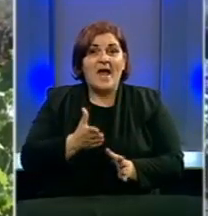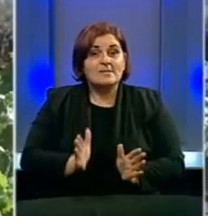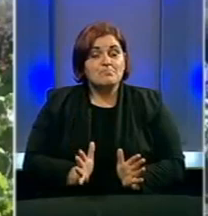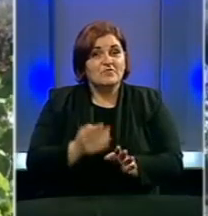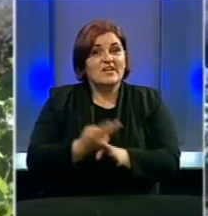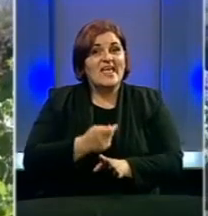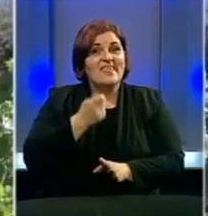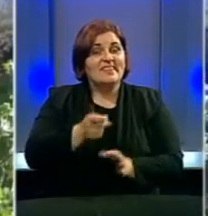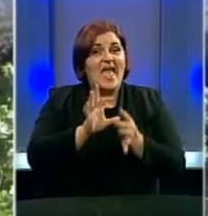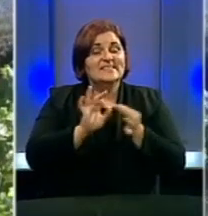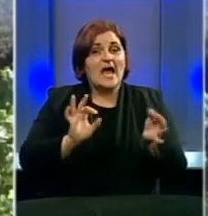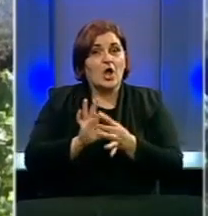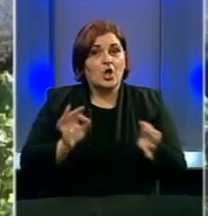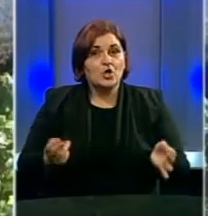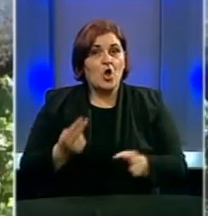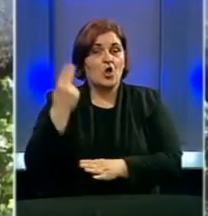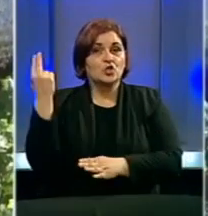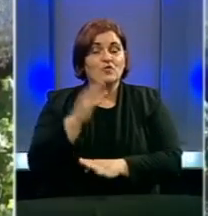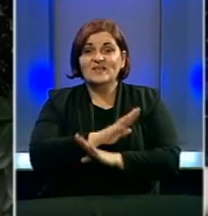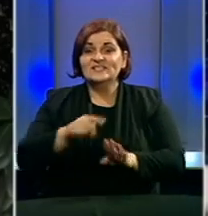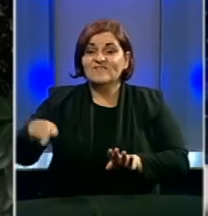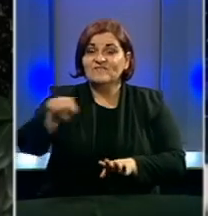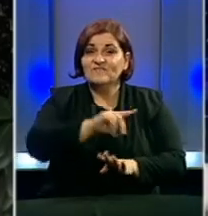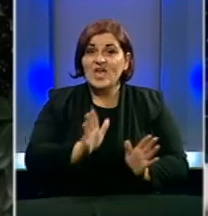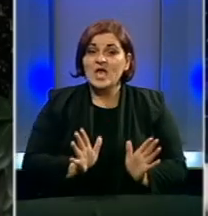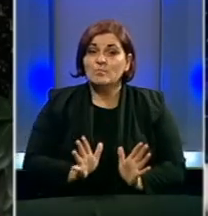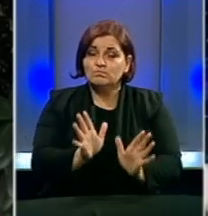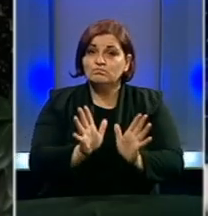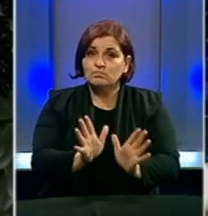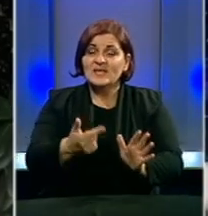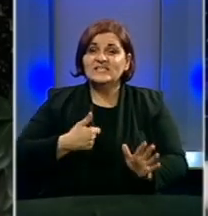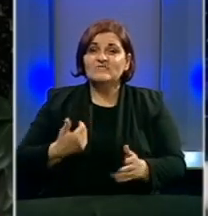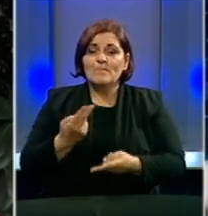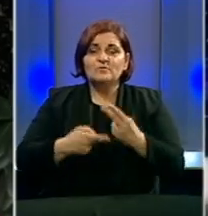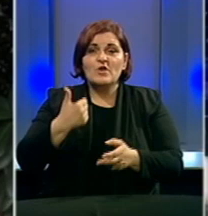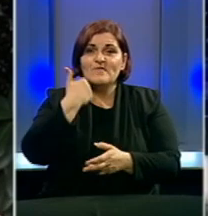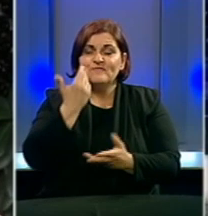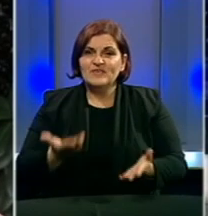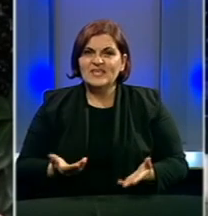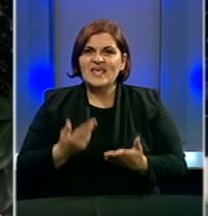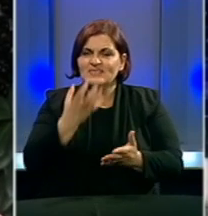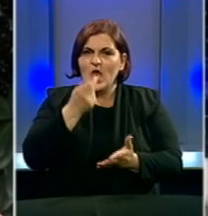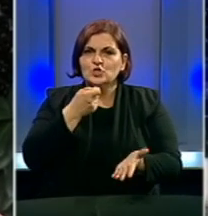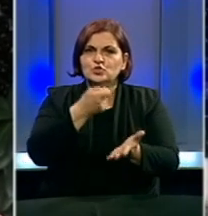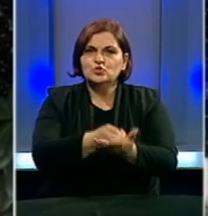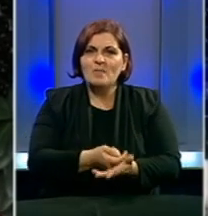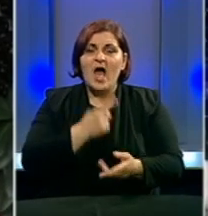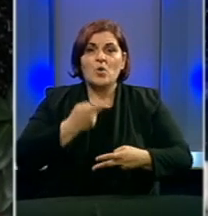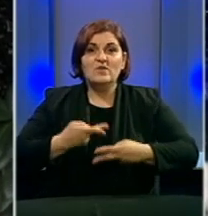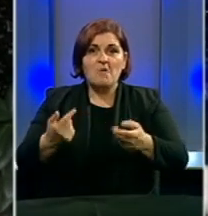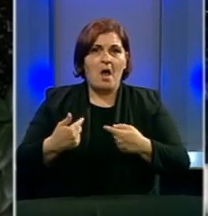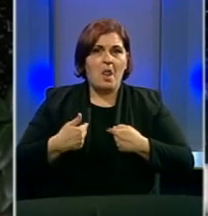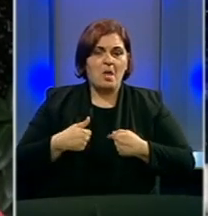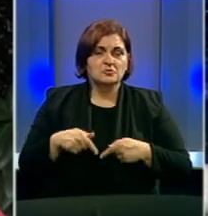država daje za groždje Slovenija, sve zemlje potiču svoje vinare, daju im subecije koje izvoze vino, a